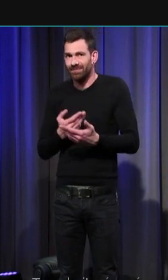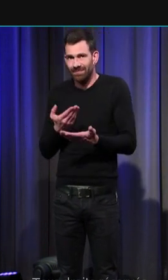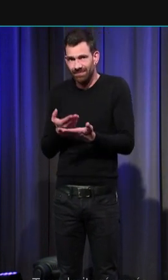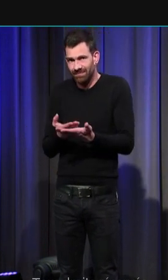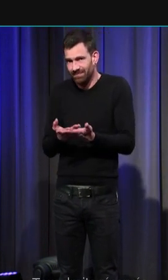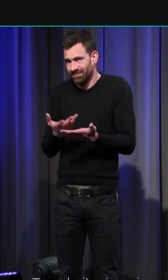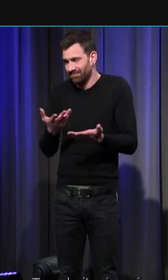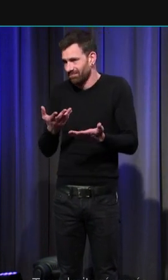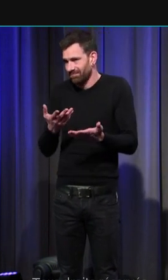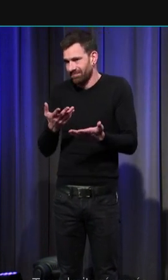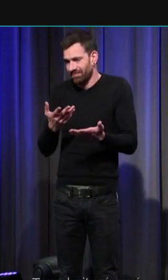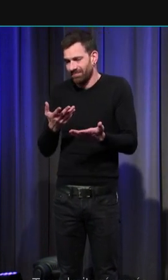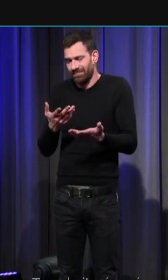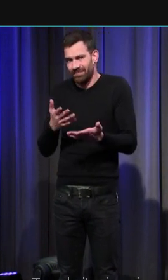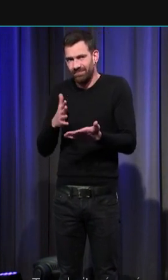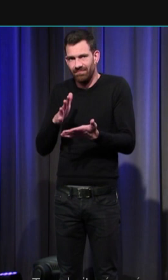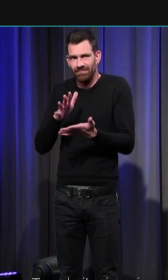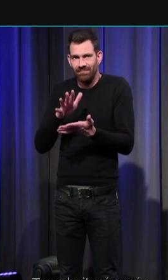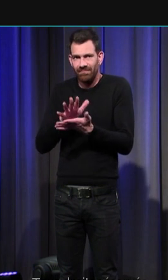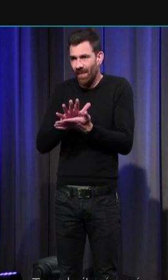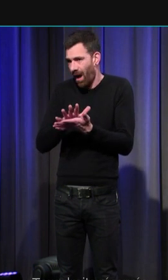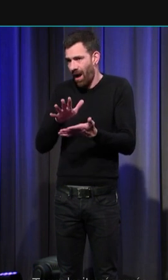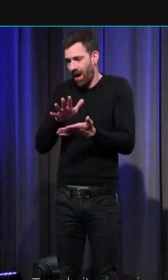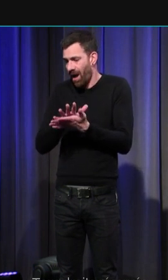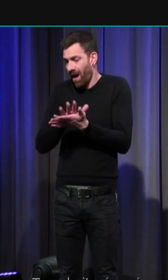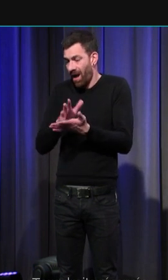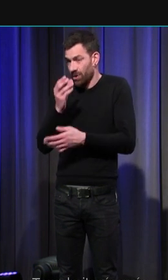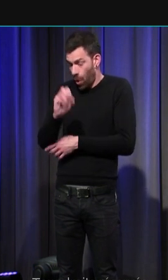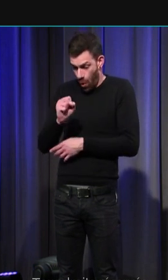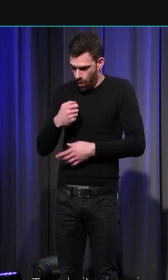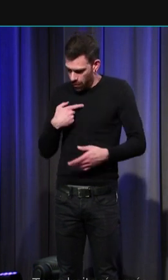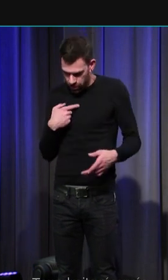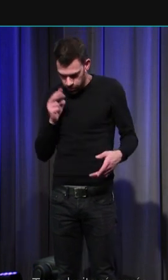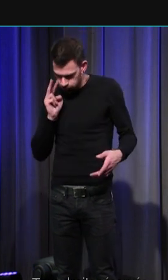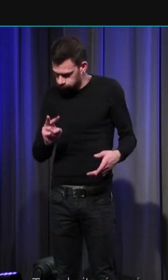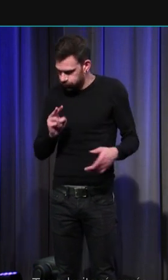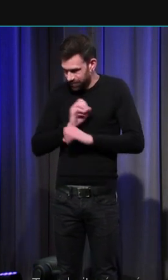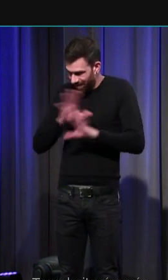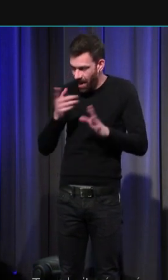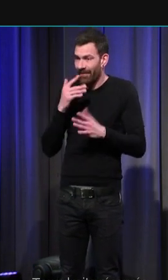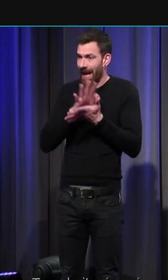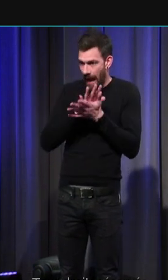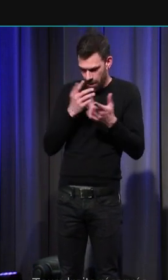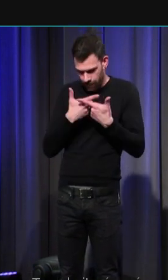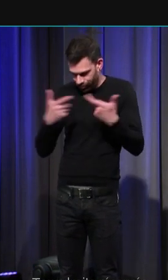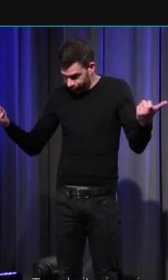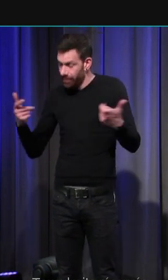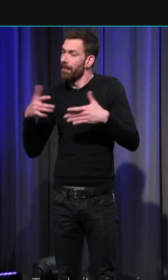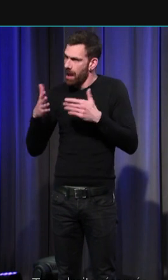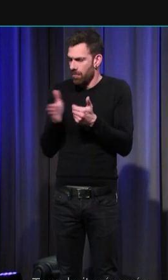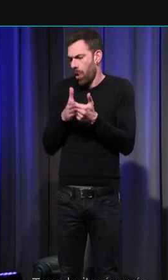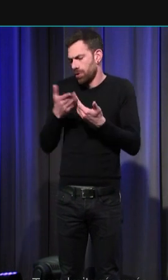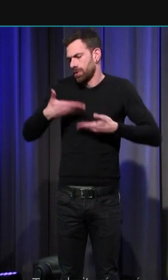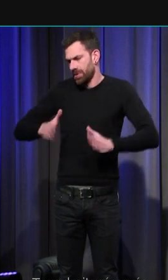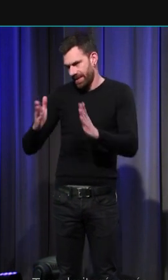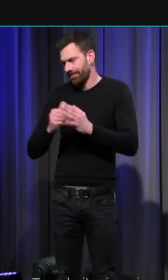des ossements qui sont en bon état des âges différents mais on est vraiment autour du terme je